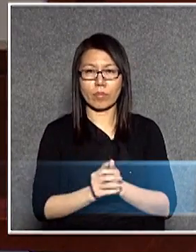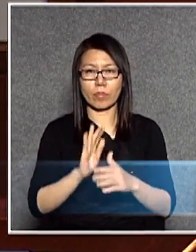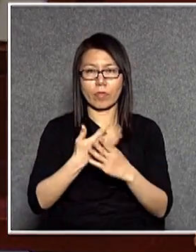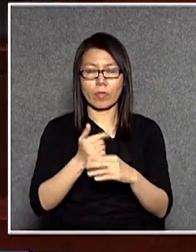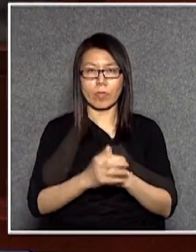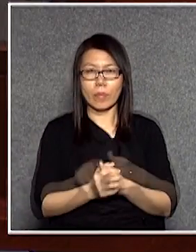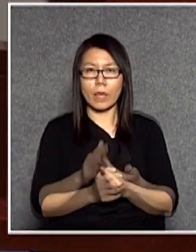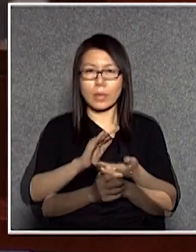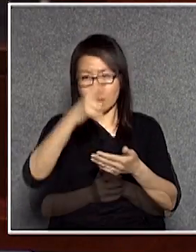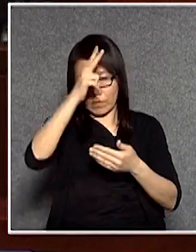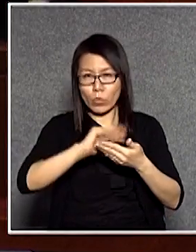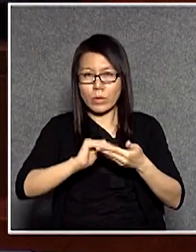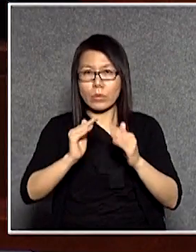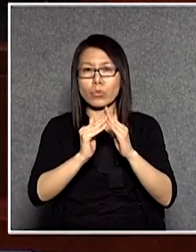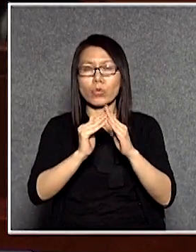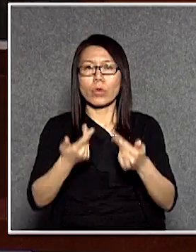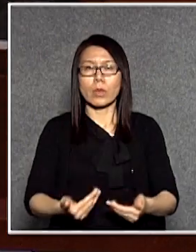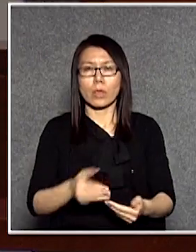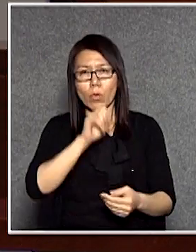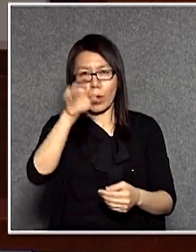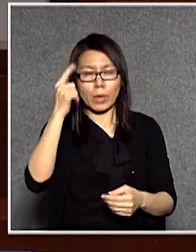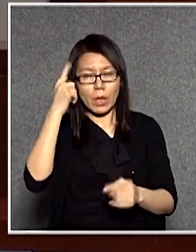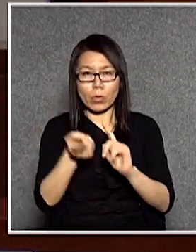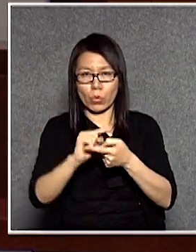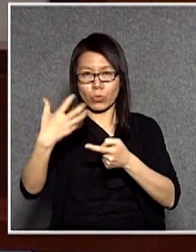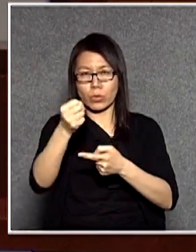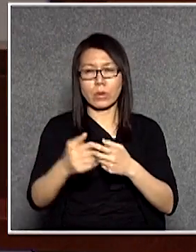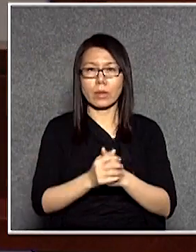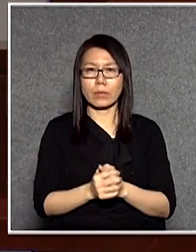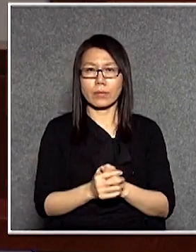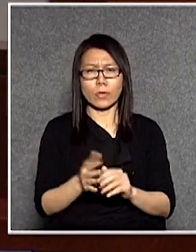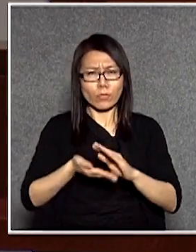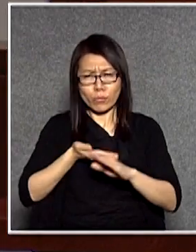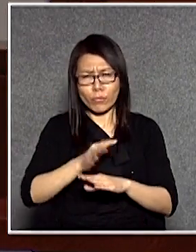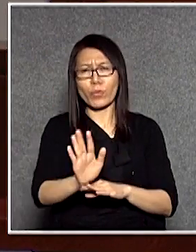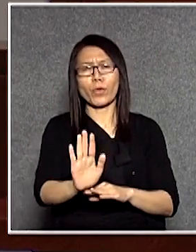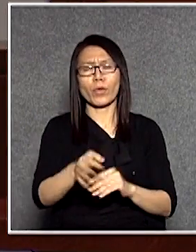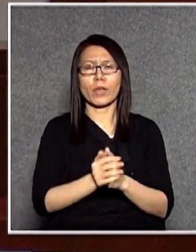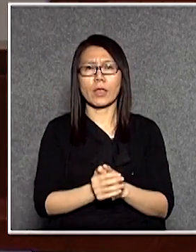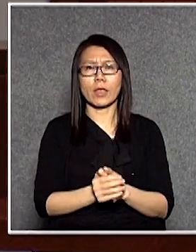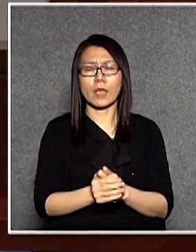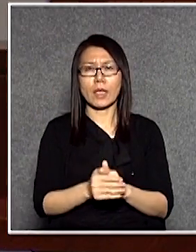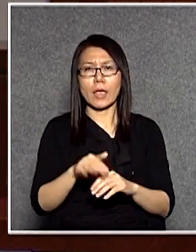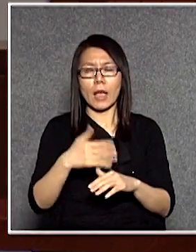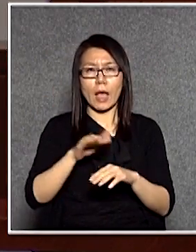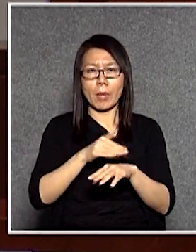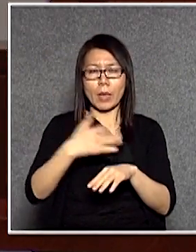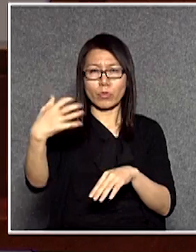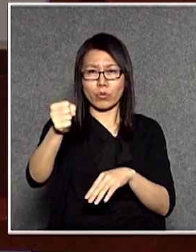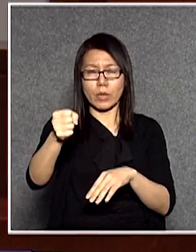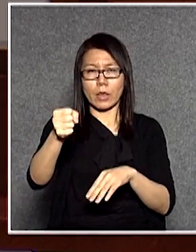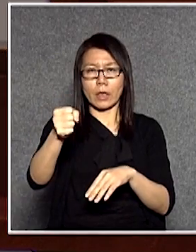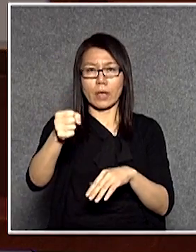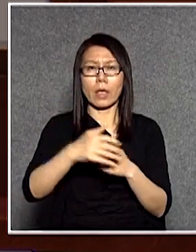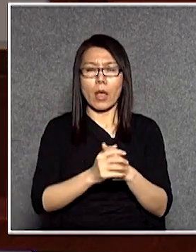這是第二次發言不過我要跟你說,因為你是代主席我不會重複的剛才主席主持